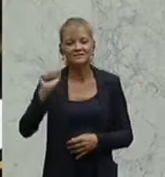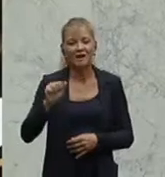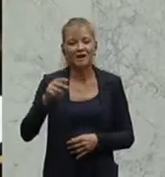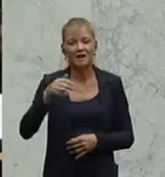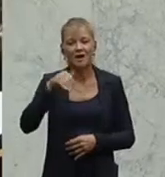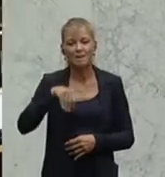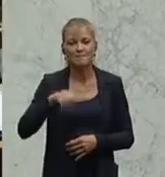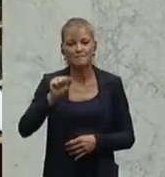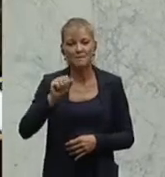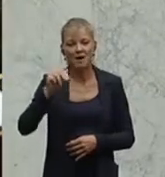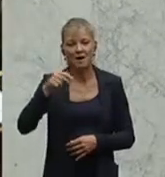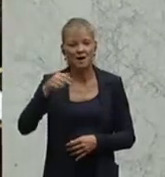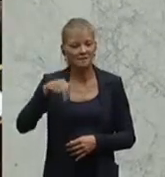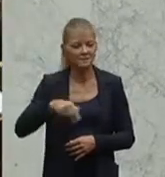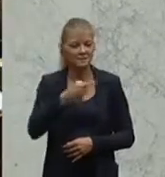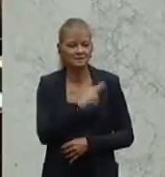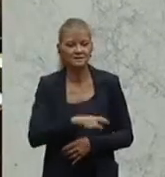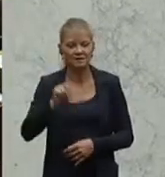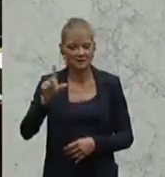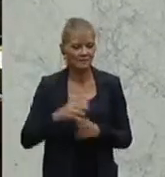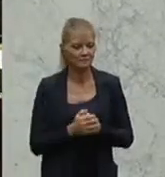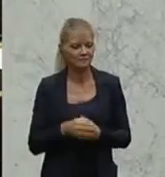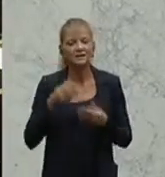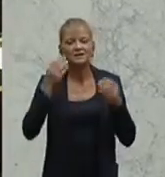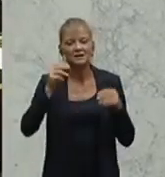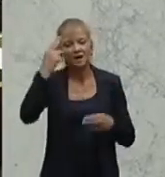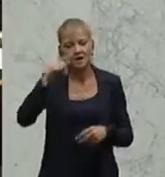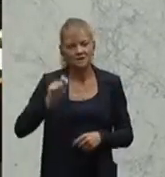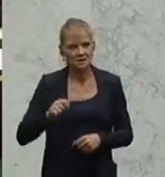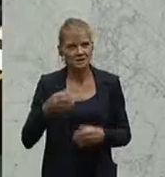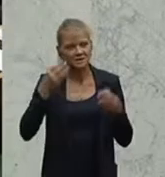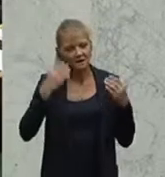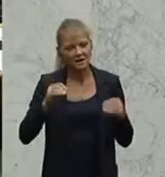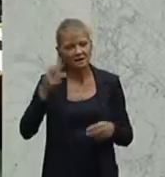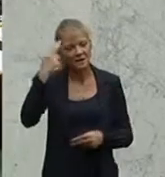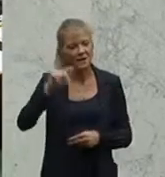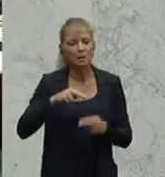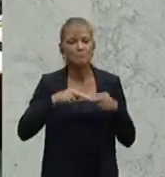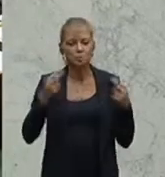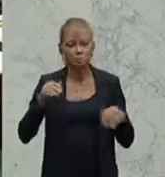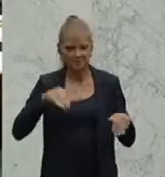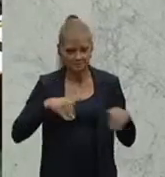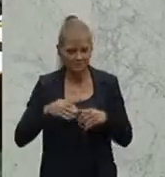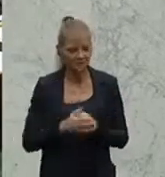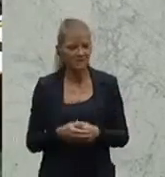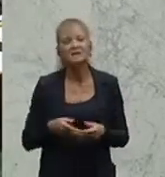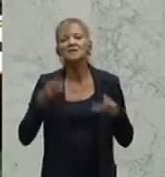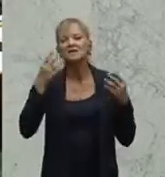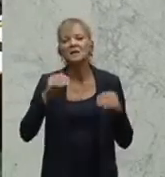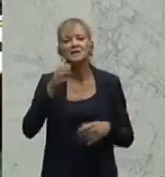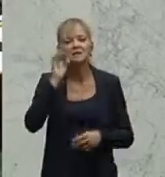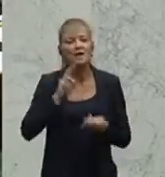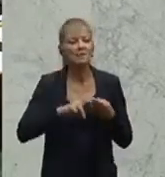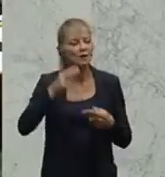Nächste Rednerin, ÖVP, Gabriele Tammerl. Bundesminister, sehr geehrte Damen und Herren, an den Fernsehschirmen